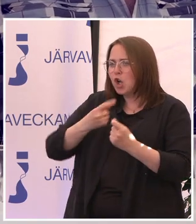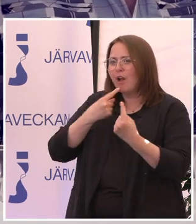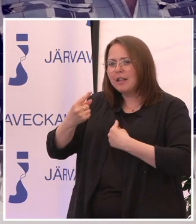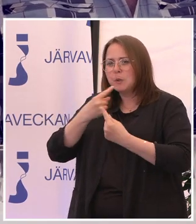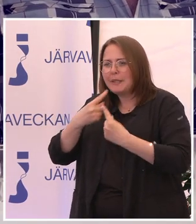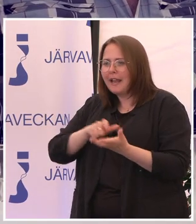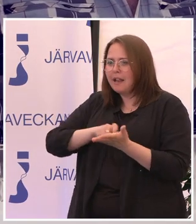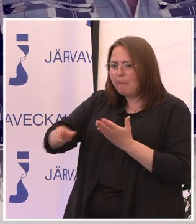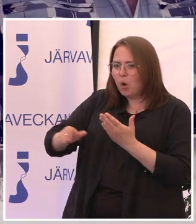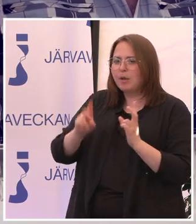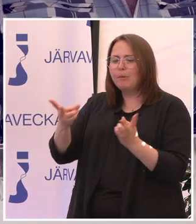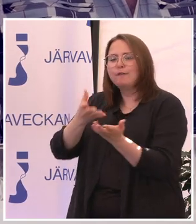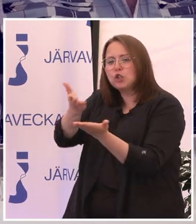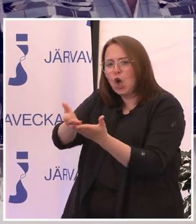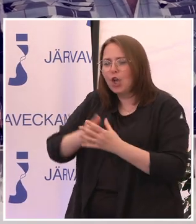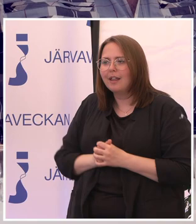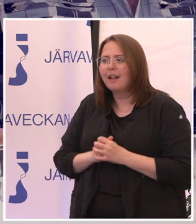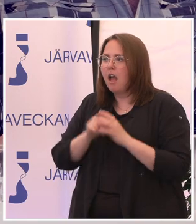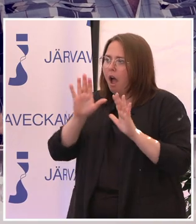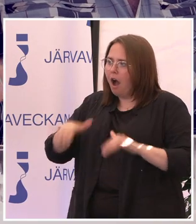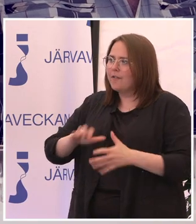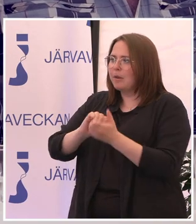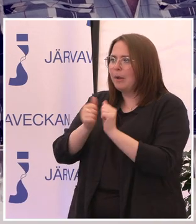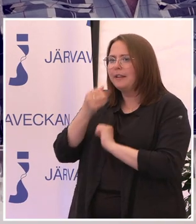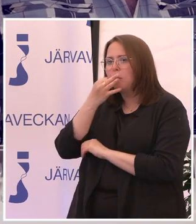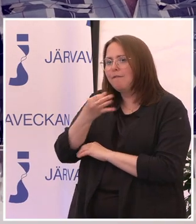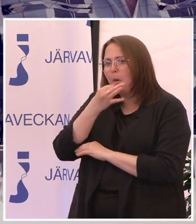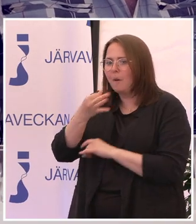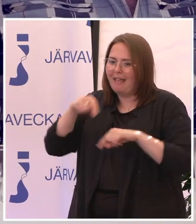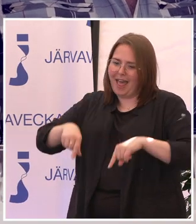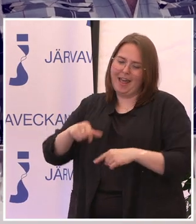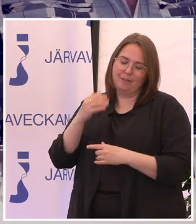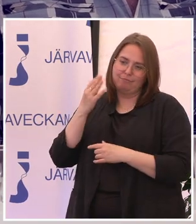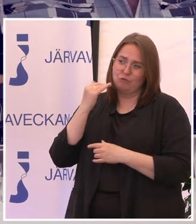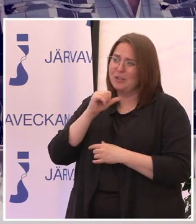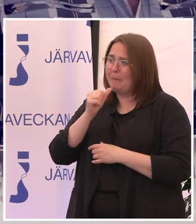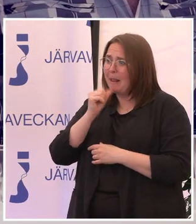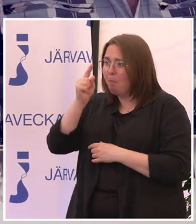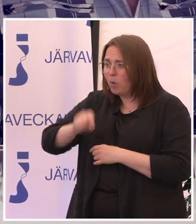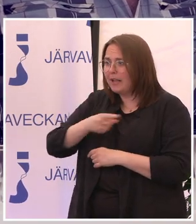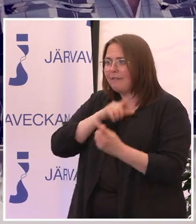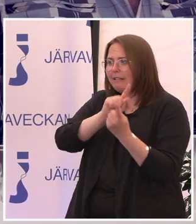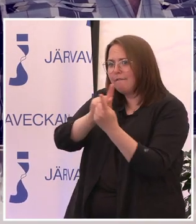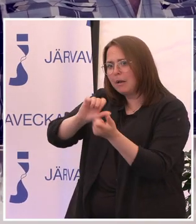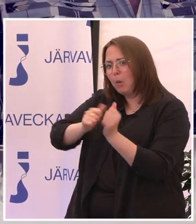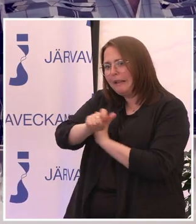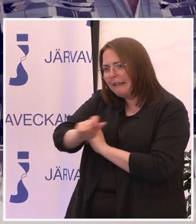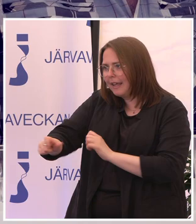rapporten och förslagen. Vi har haft en politikerutfrågning här i april. Där vi också träffade politiker.